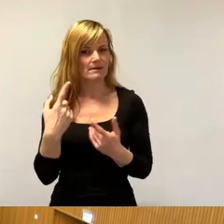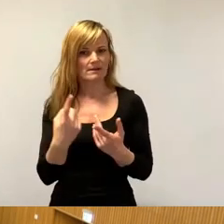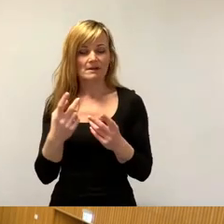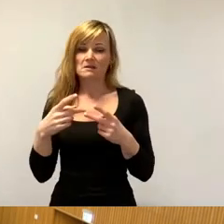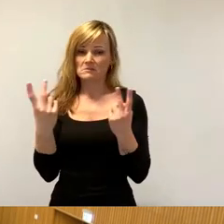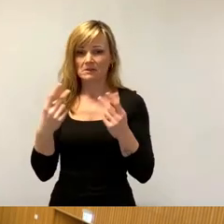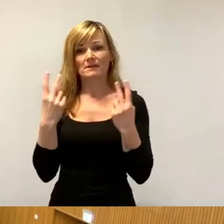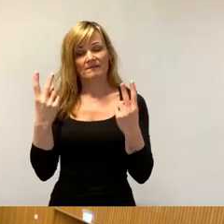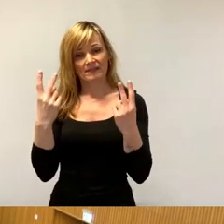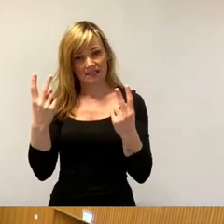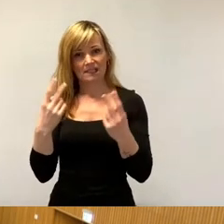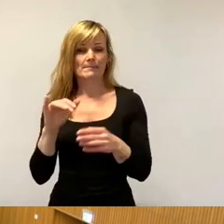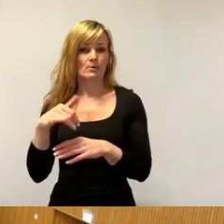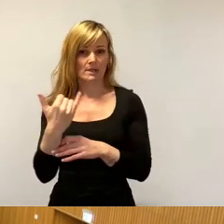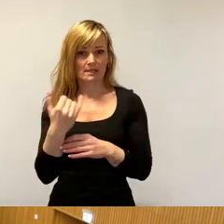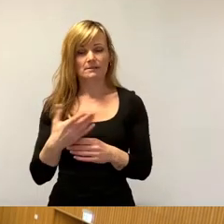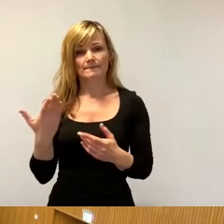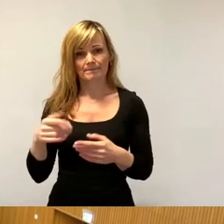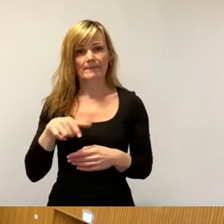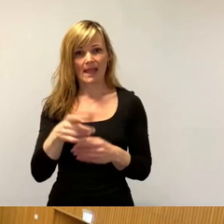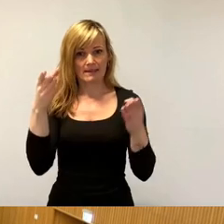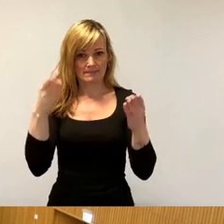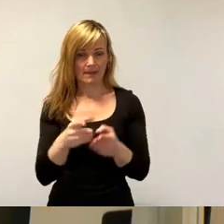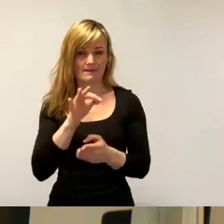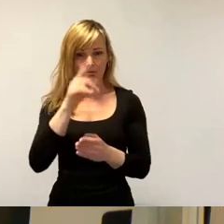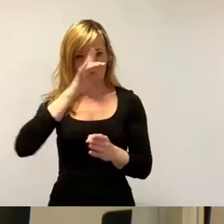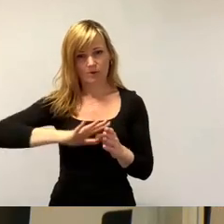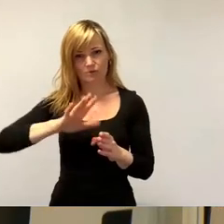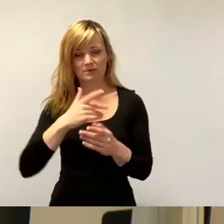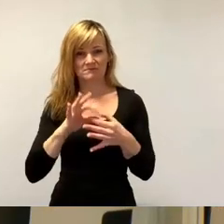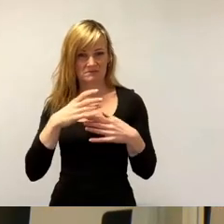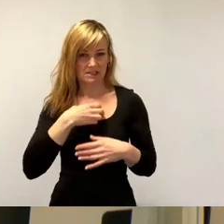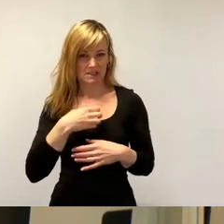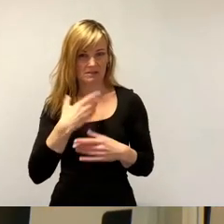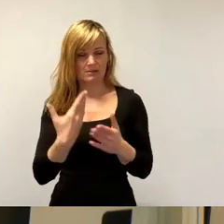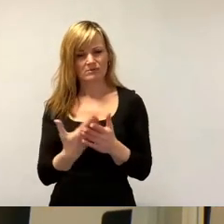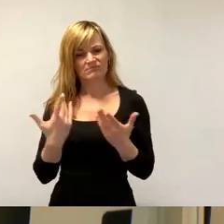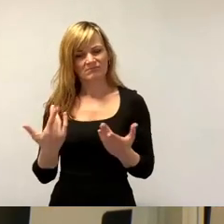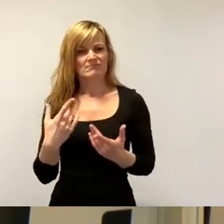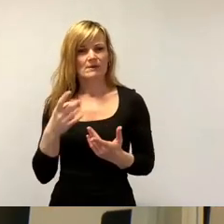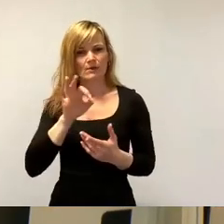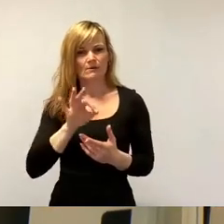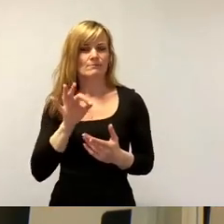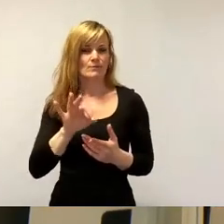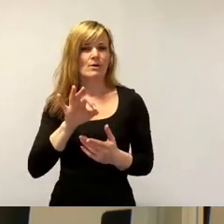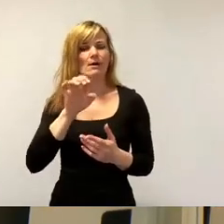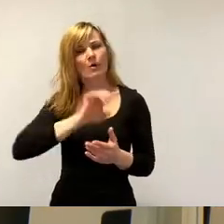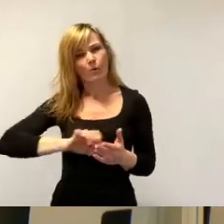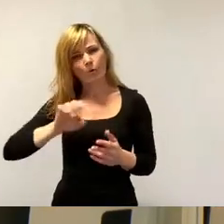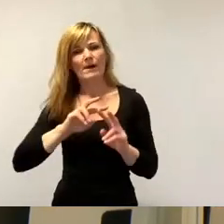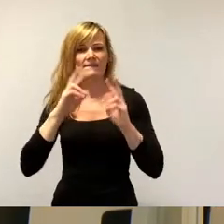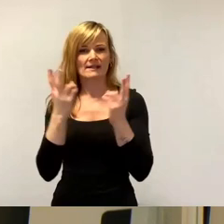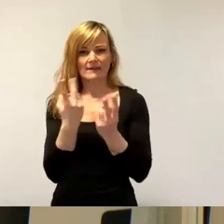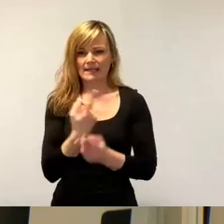für Dresden, das Elbtal für Sachsen und Deutschland und stärkt Dresden als Chip-Standort in Europa und in der Welt. Ich habe selbst